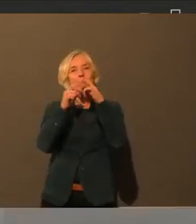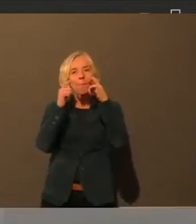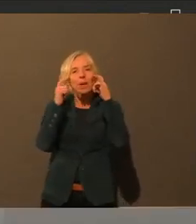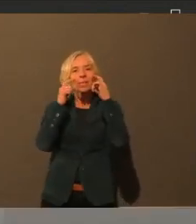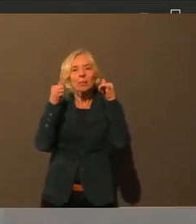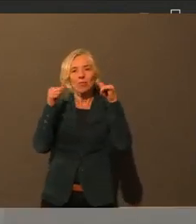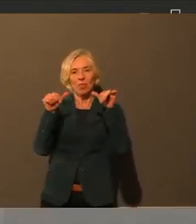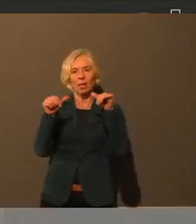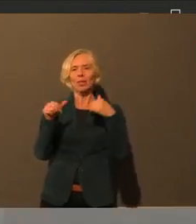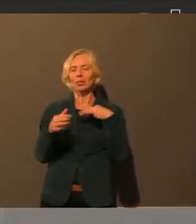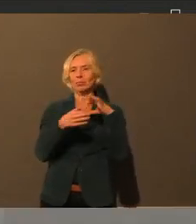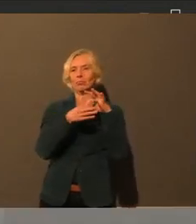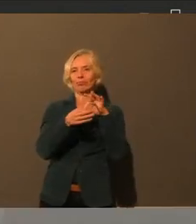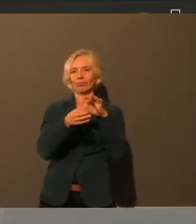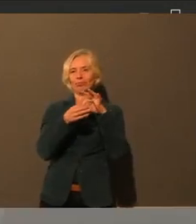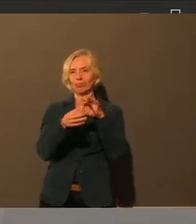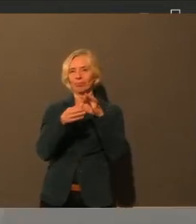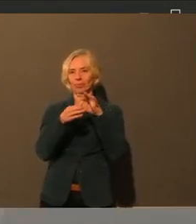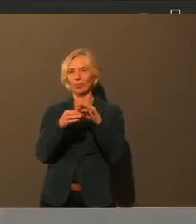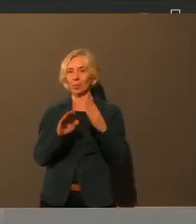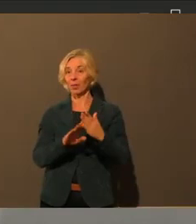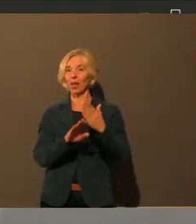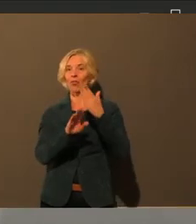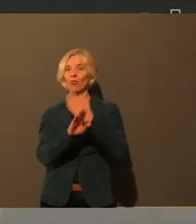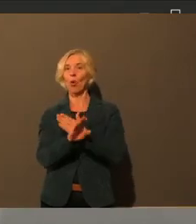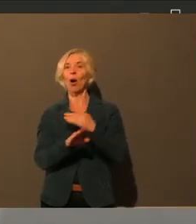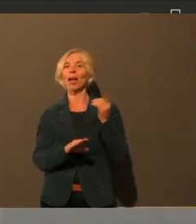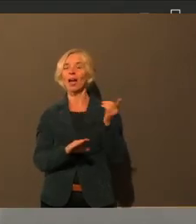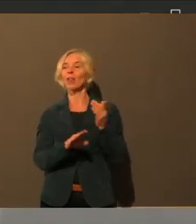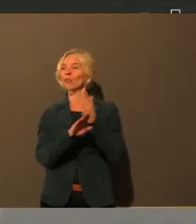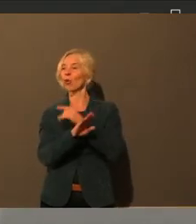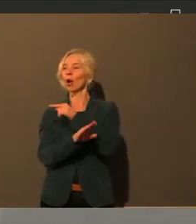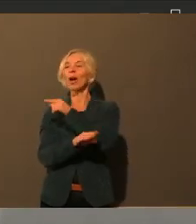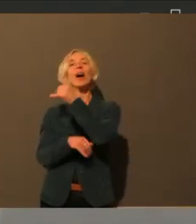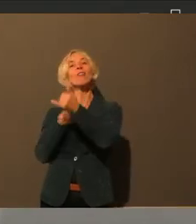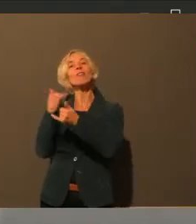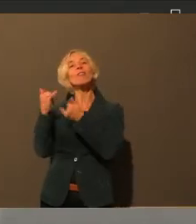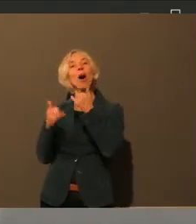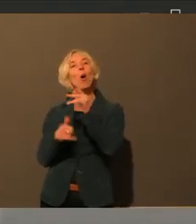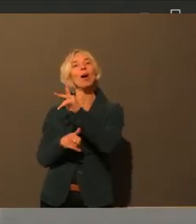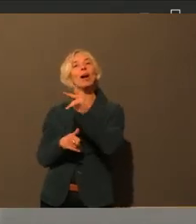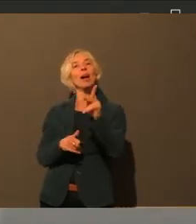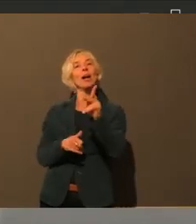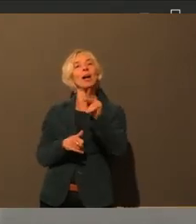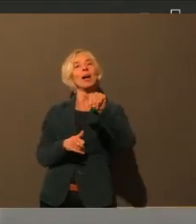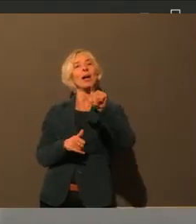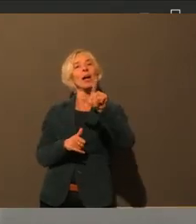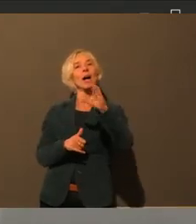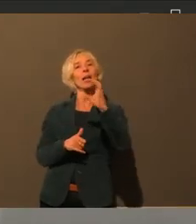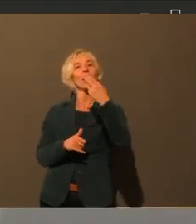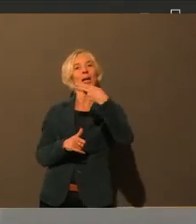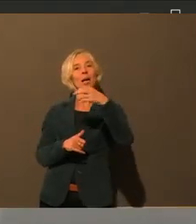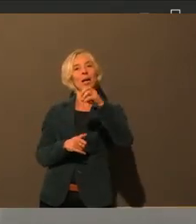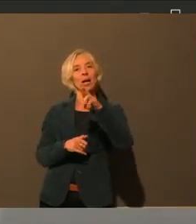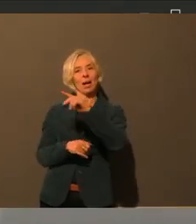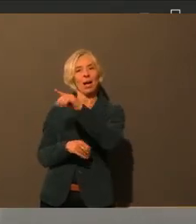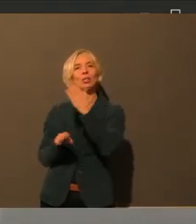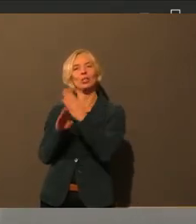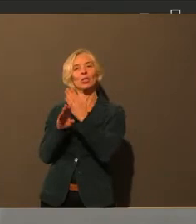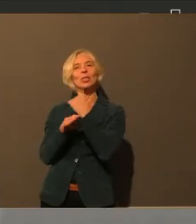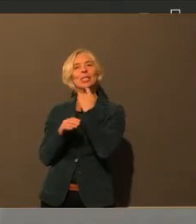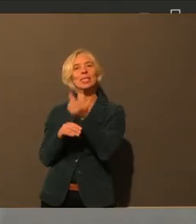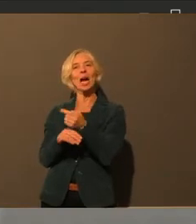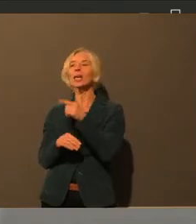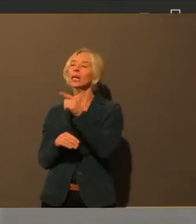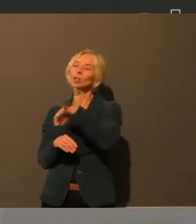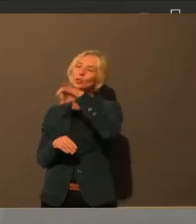Ich glaube, weil Frau Kalcher jetzt auch betont hat, sie ist kein Fan von Masken. Ich glaube, es geht ihr auch vor allem um Konsequenz. Also ich glaube,